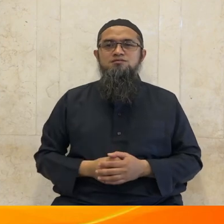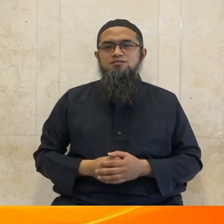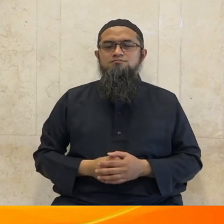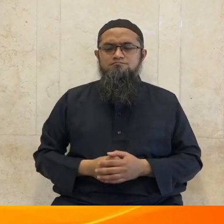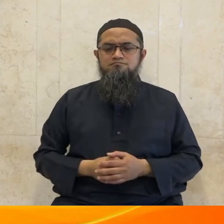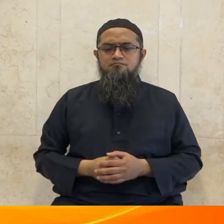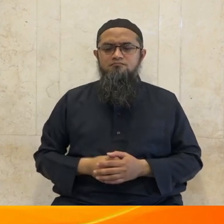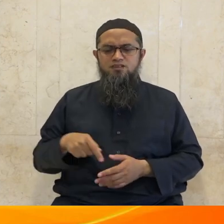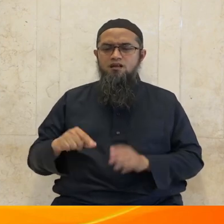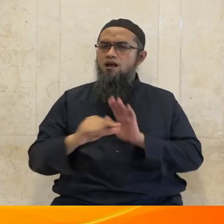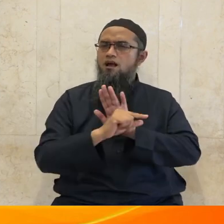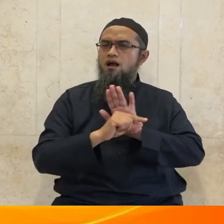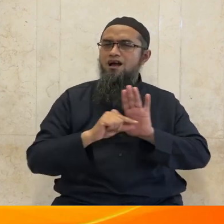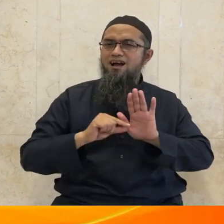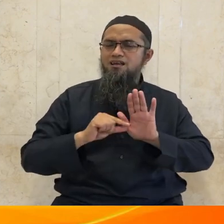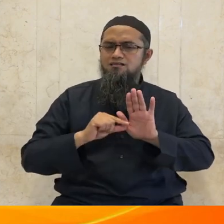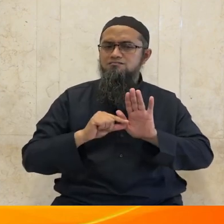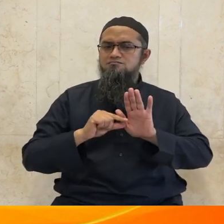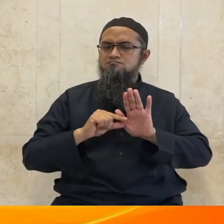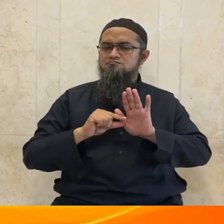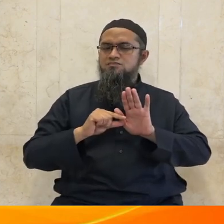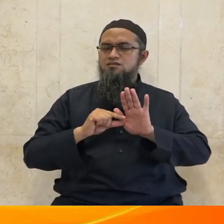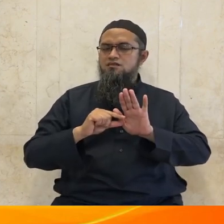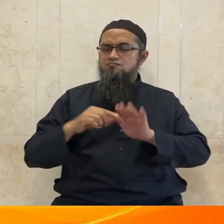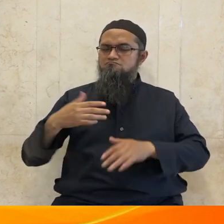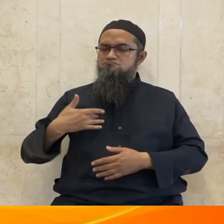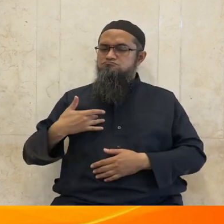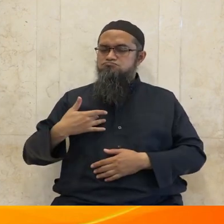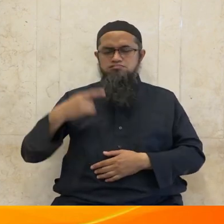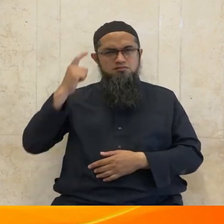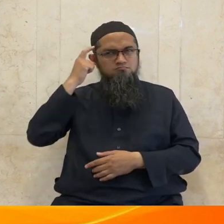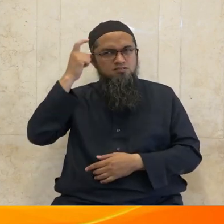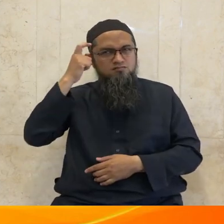memikirkan dan merenungkan kandungan artinya